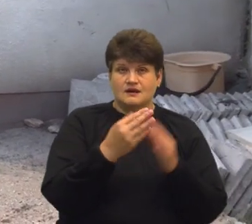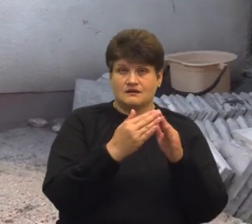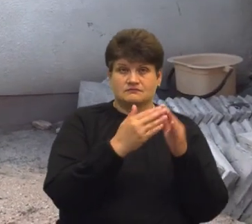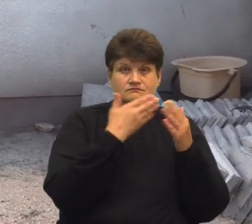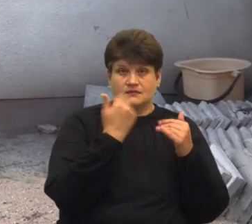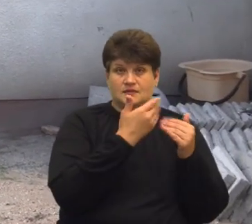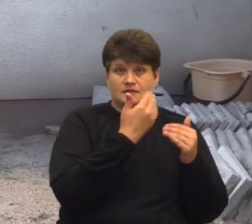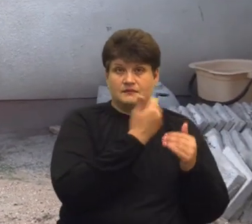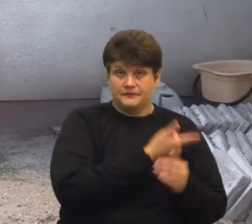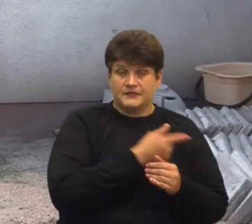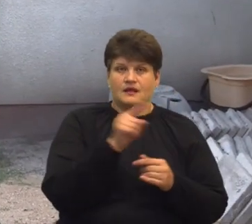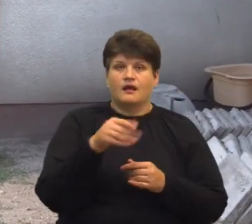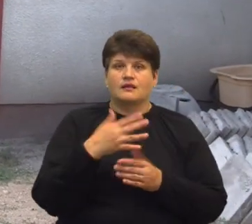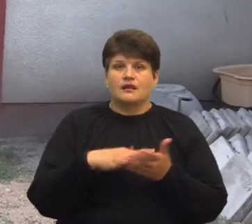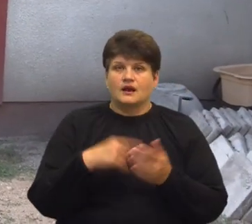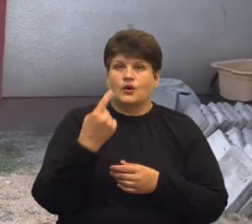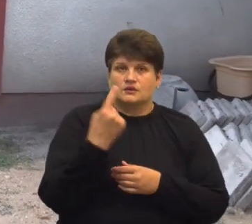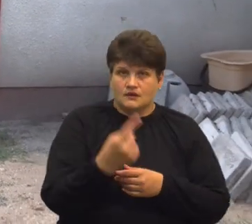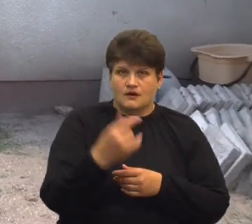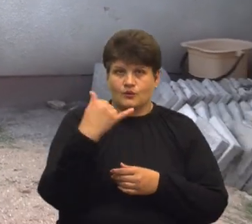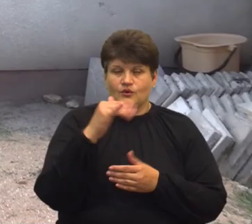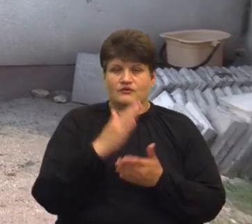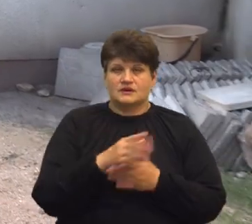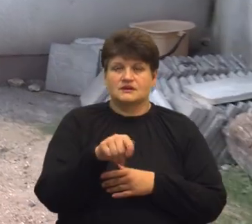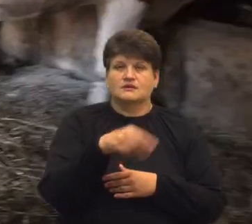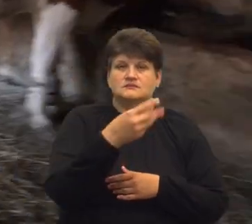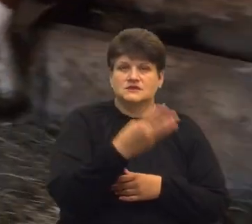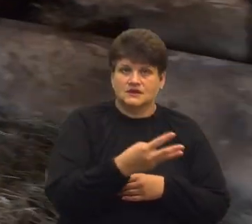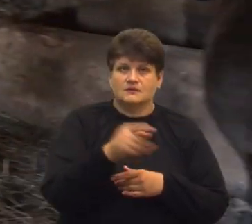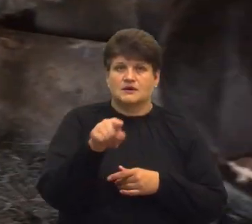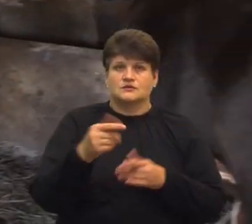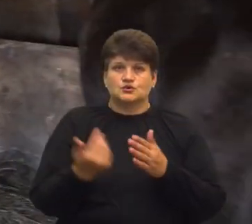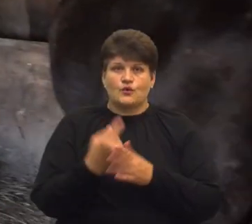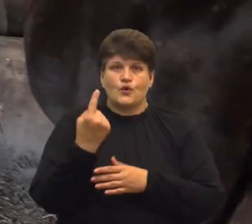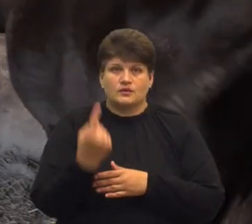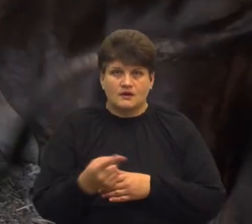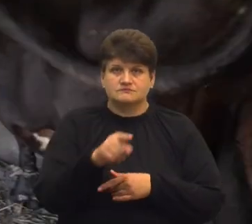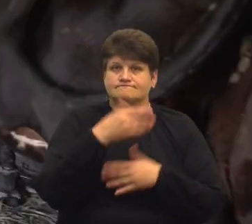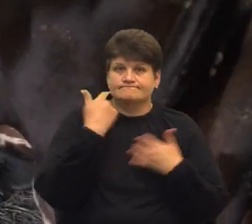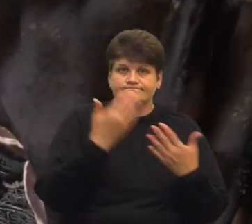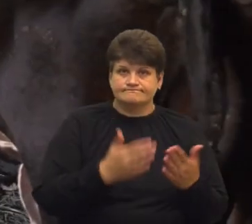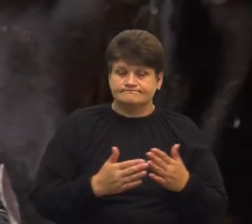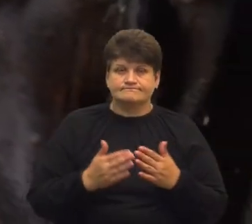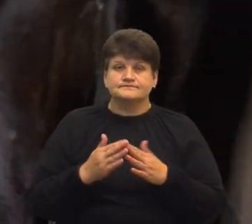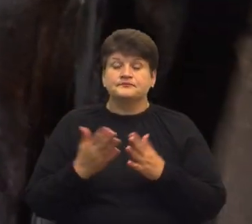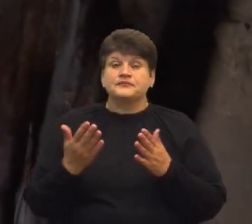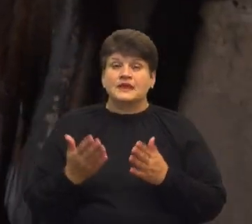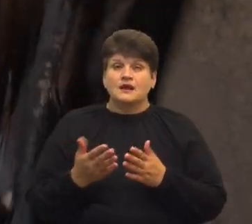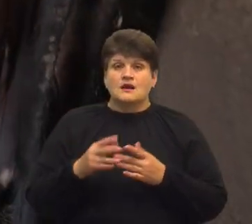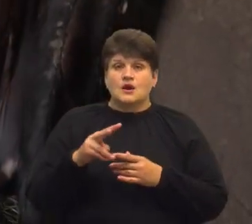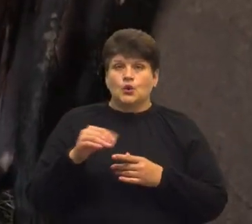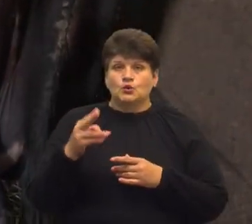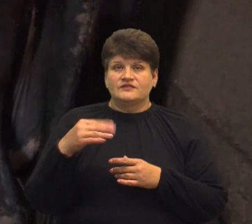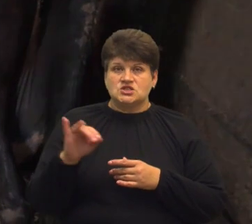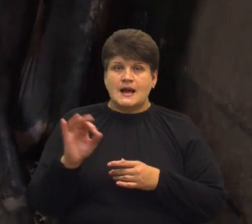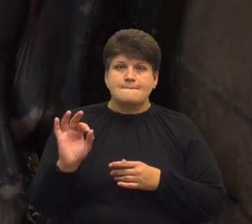далі одна корова, там три, там знову одна, а там знову ні одної. Голова молочного кооперативу Людвещинська перлина Володимир